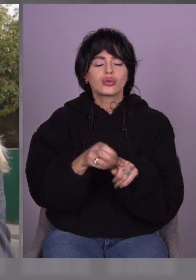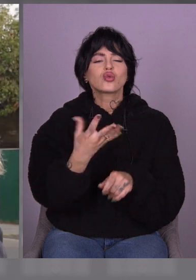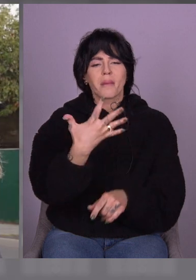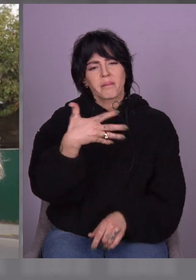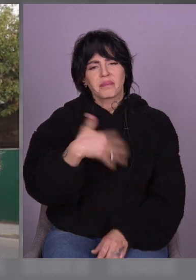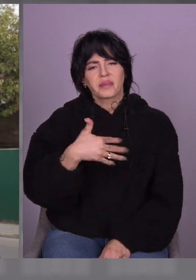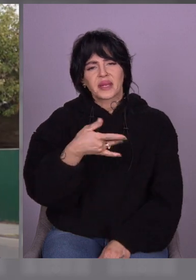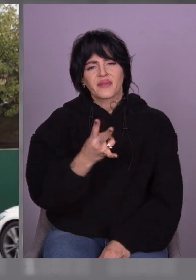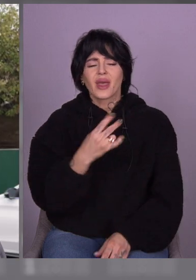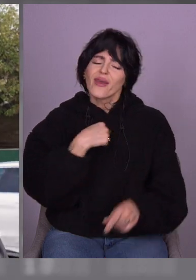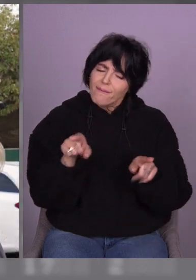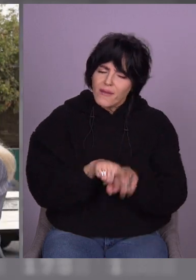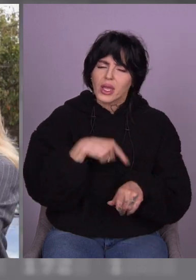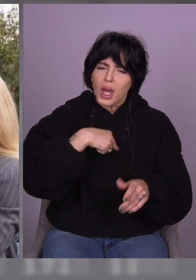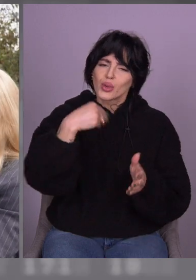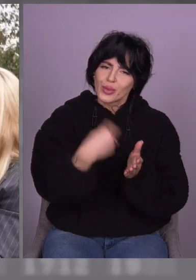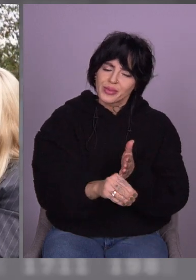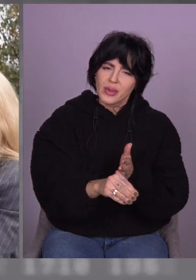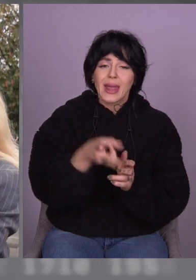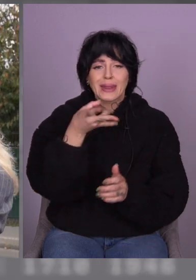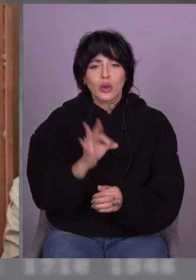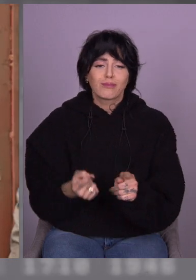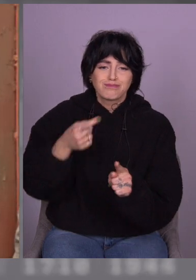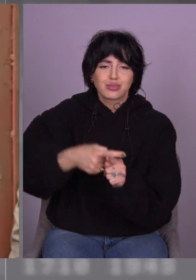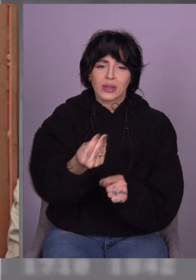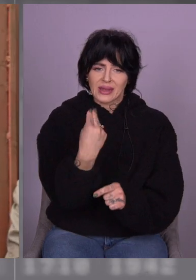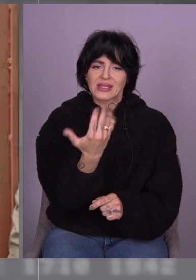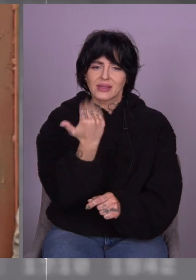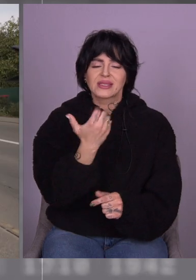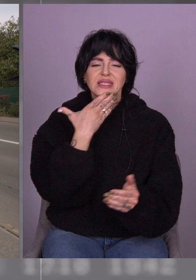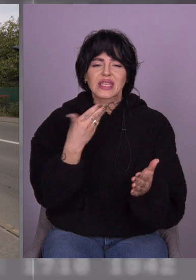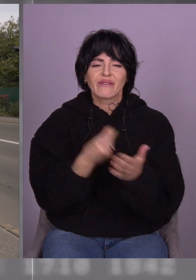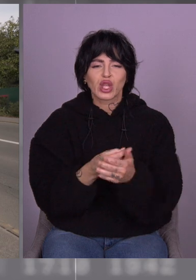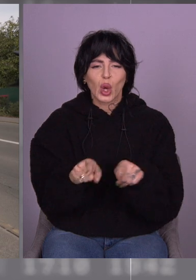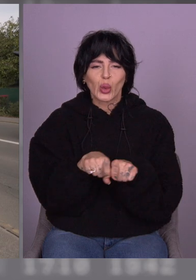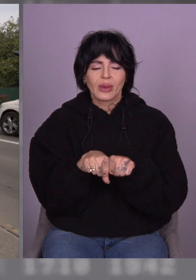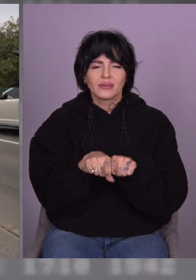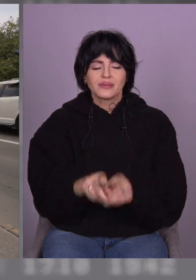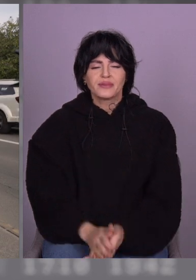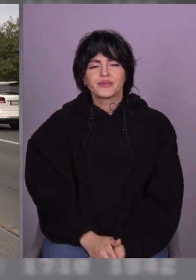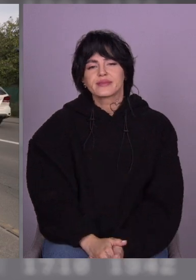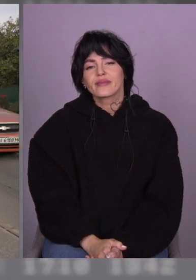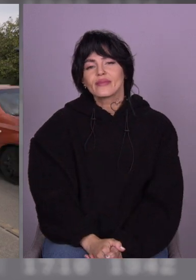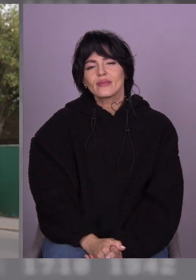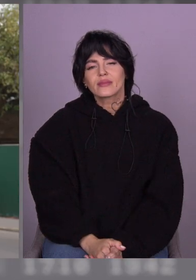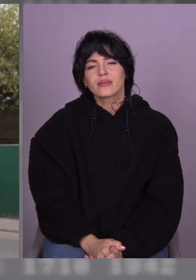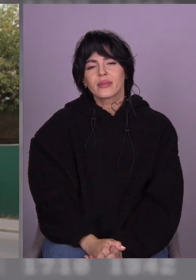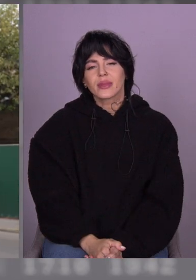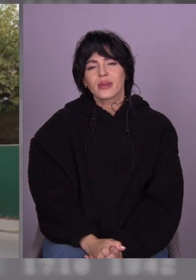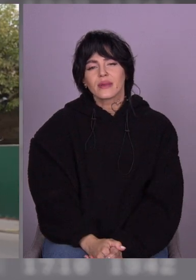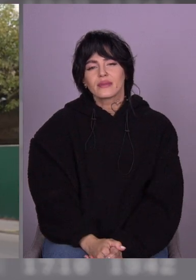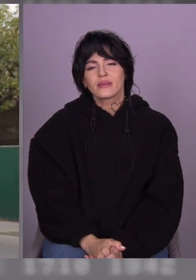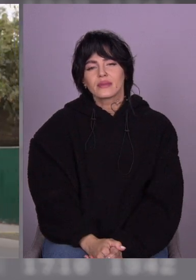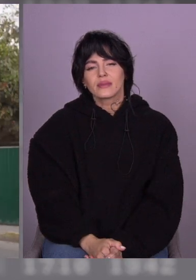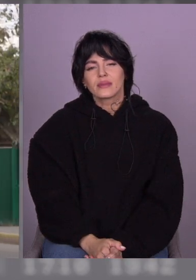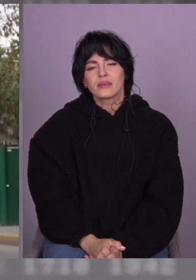бабулечки, добре? А, дякую. Але від ваших не відмовлюся. О, в мене якраз без решти є. Дуже дякую вам. А у